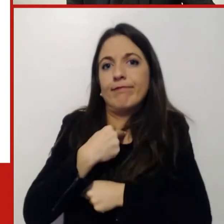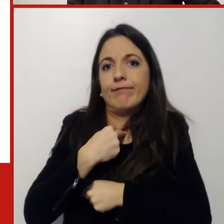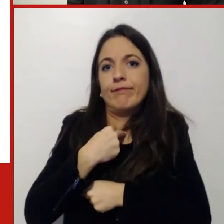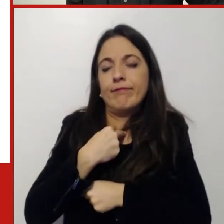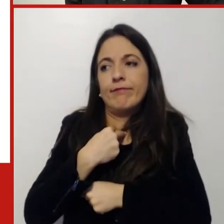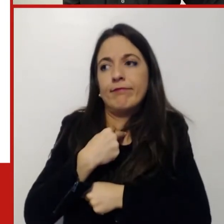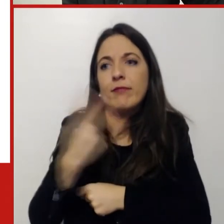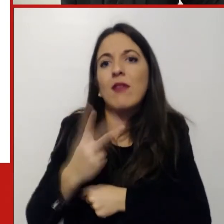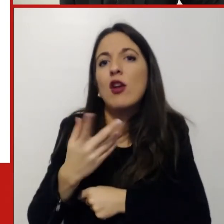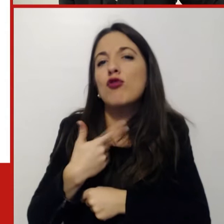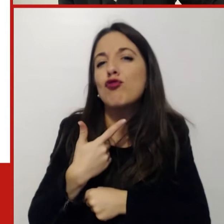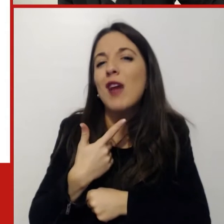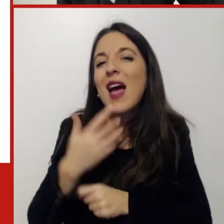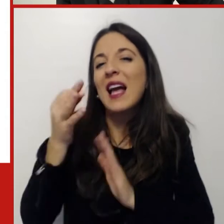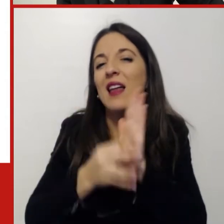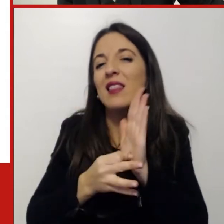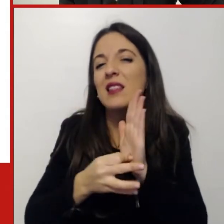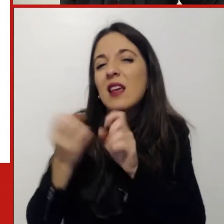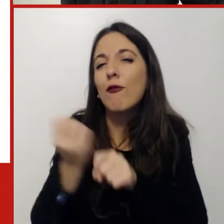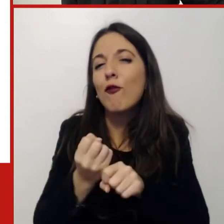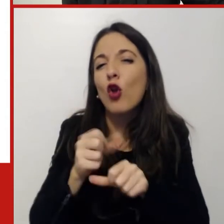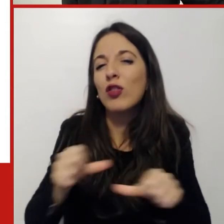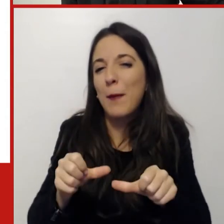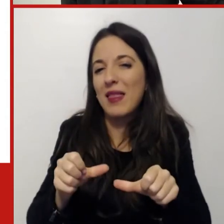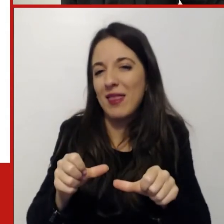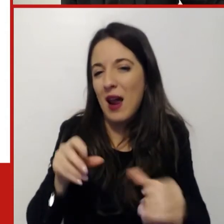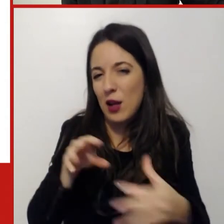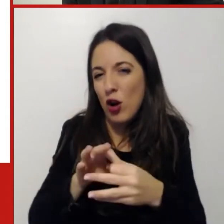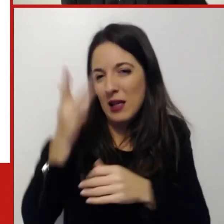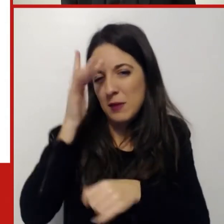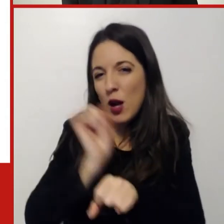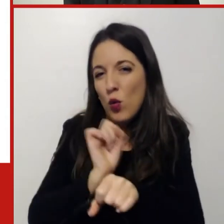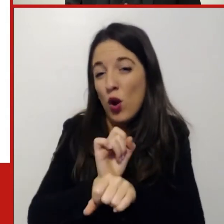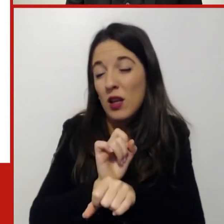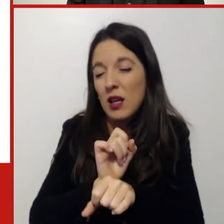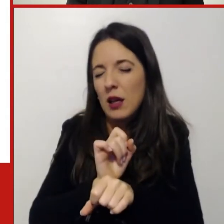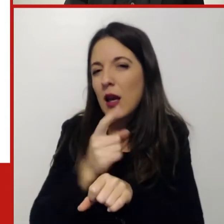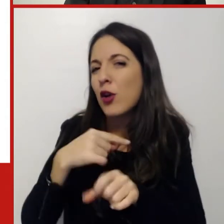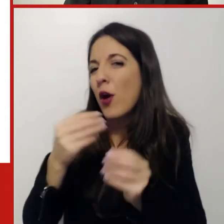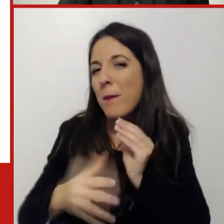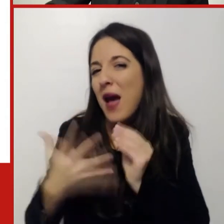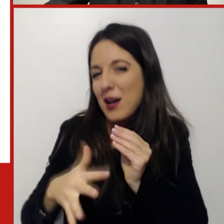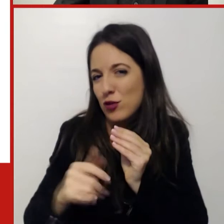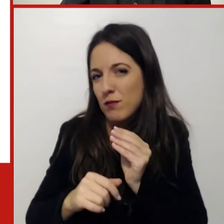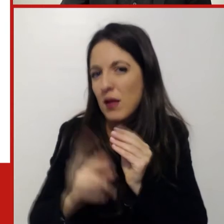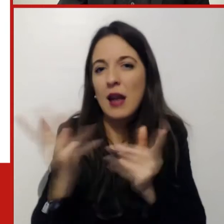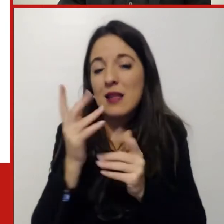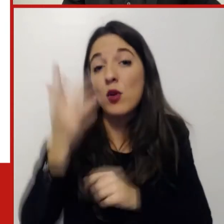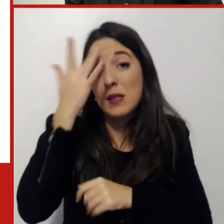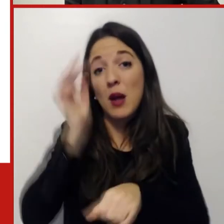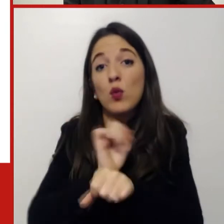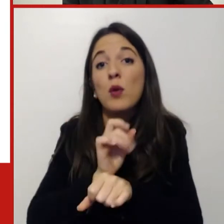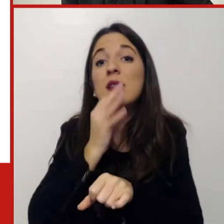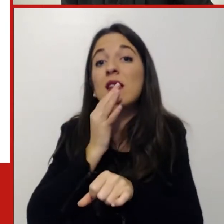mancanza della possibilità di scegliere. Smart working vuol dire poter scegliere, in funzione degli obiettivi, qual è